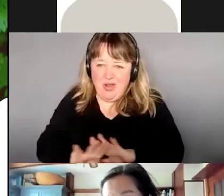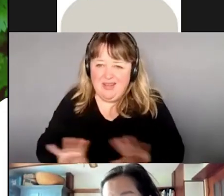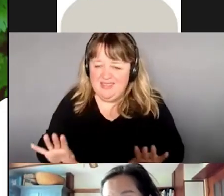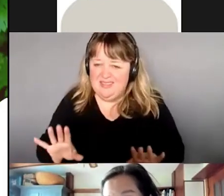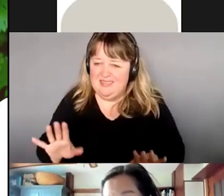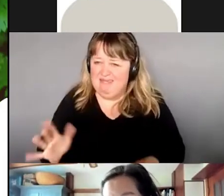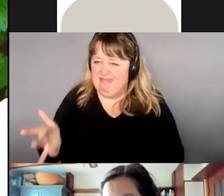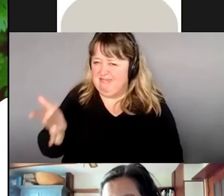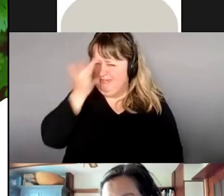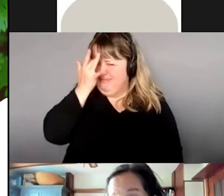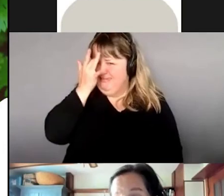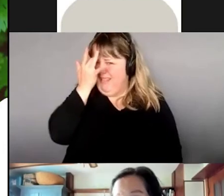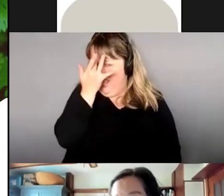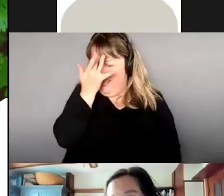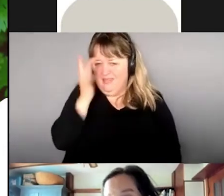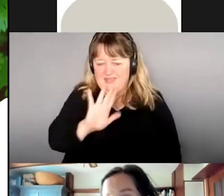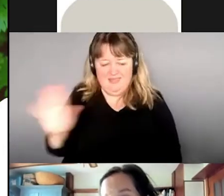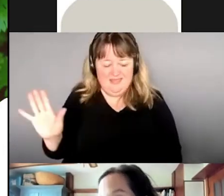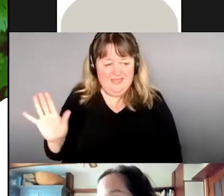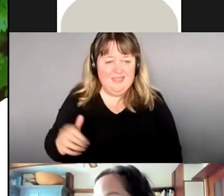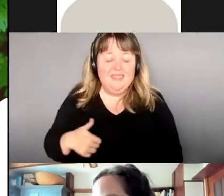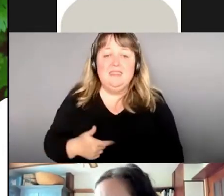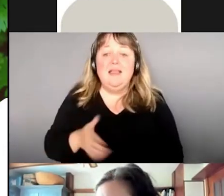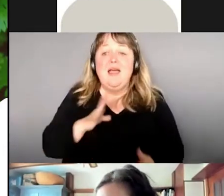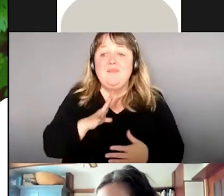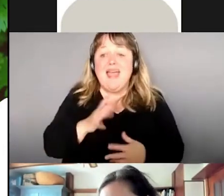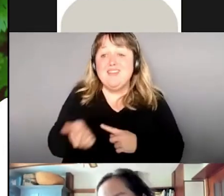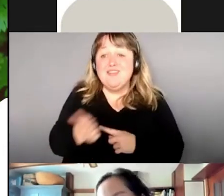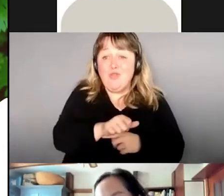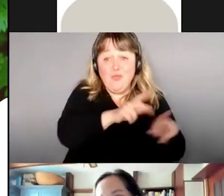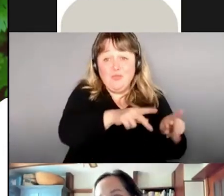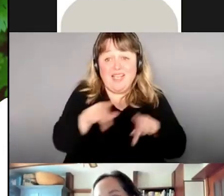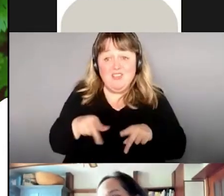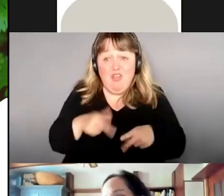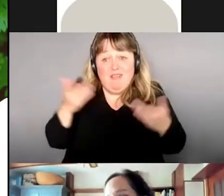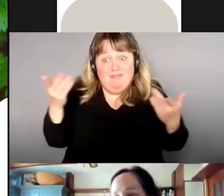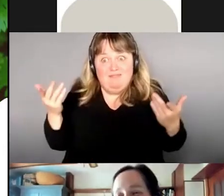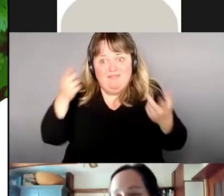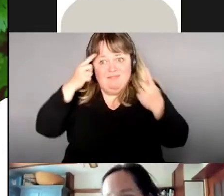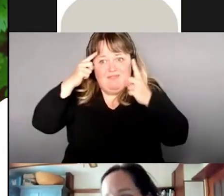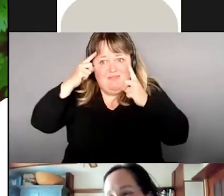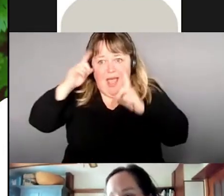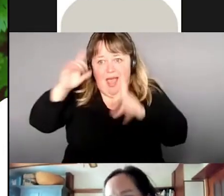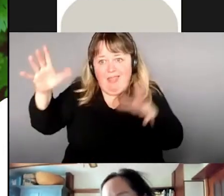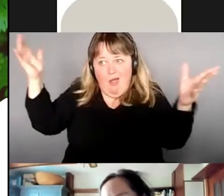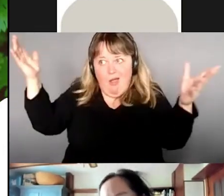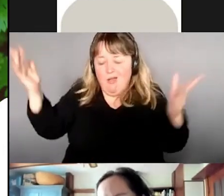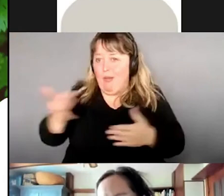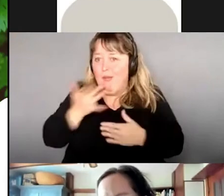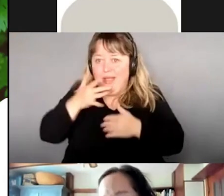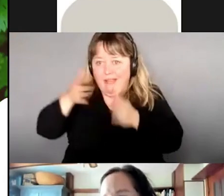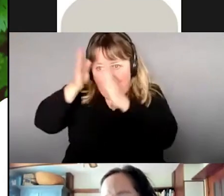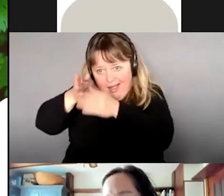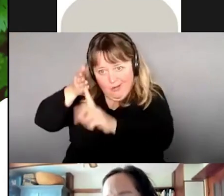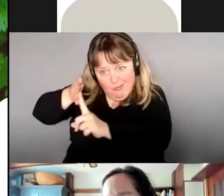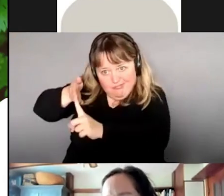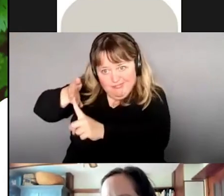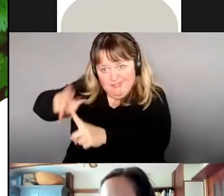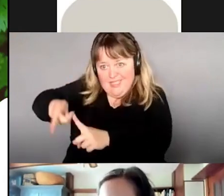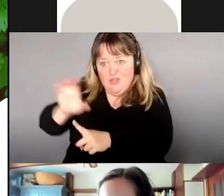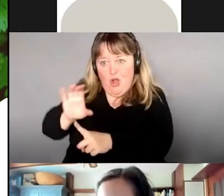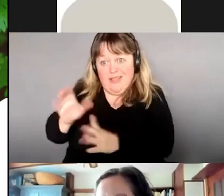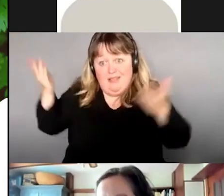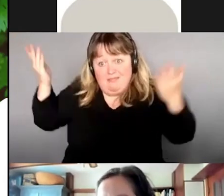ça absolument dégueulasse. Mais il y un peu d'autres que c'est leur plante favorite. et